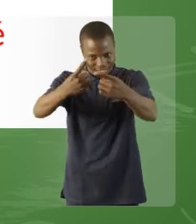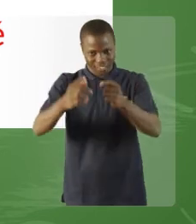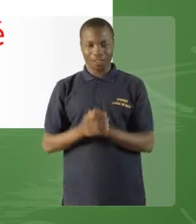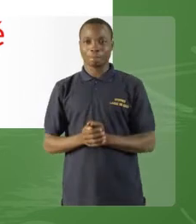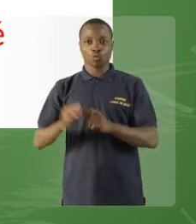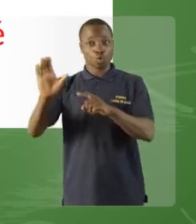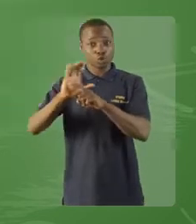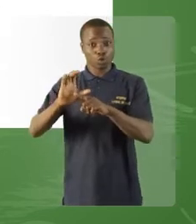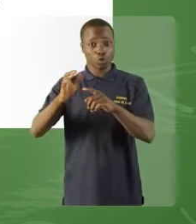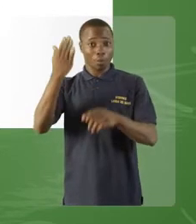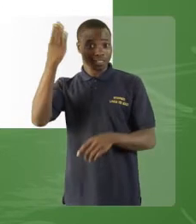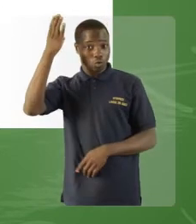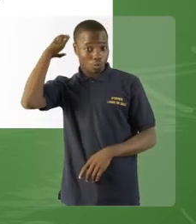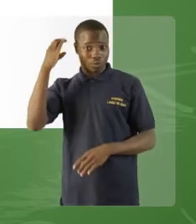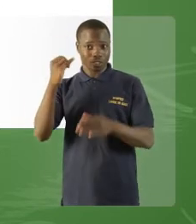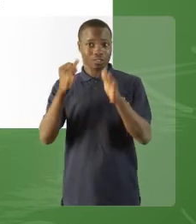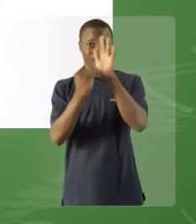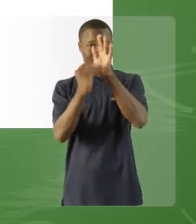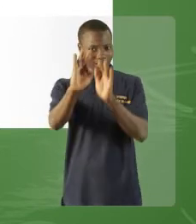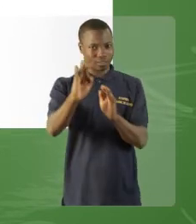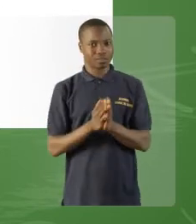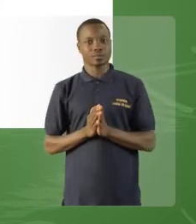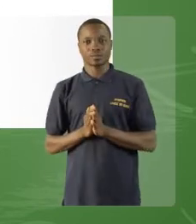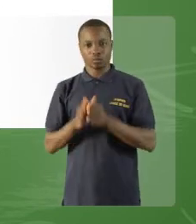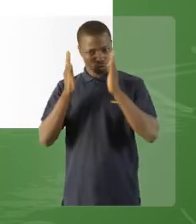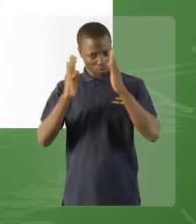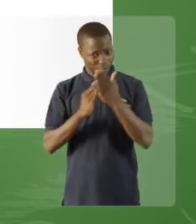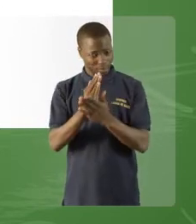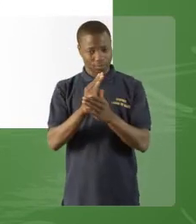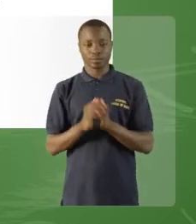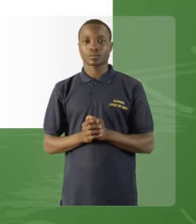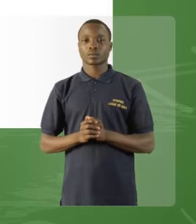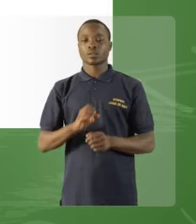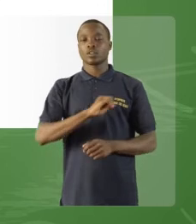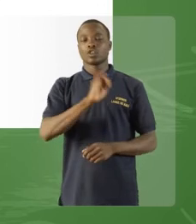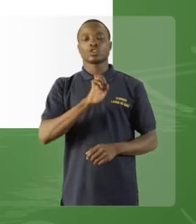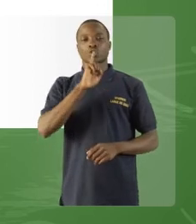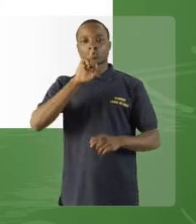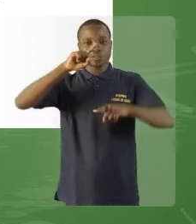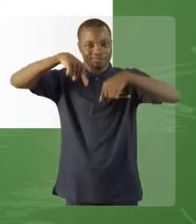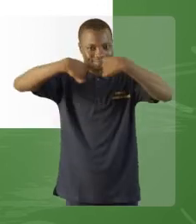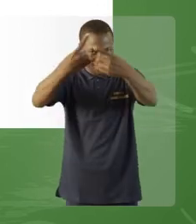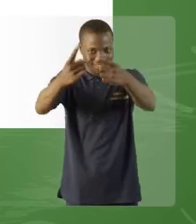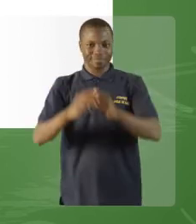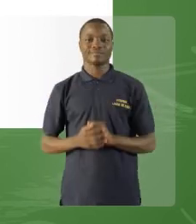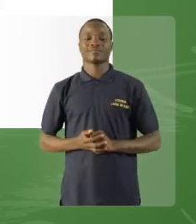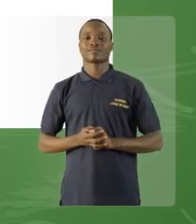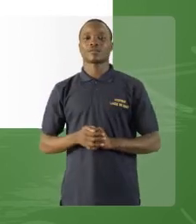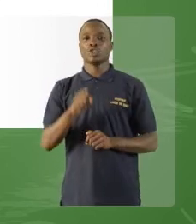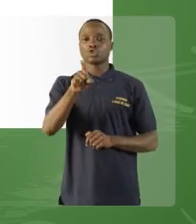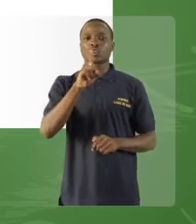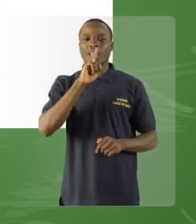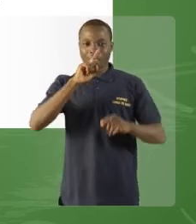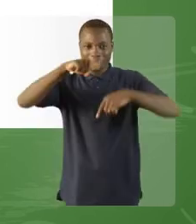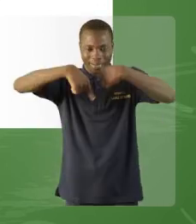Bien, nous prenons le verbe « partir » conjugué au passé composé de